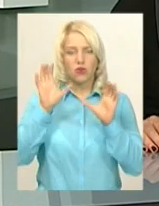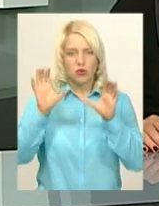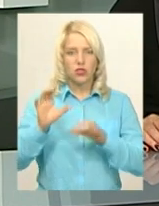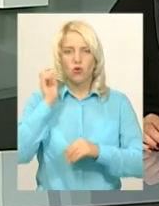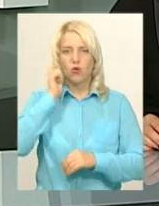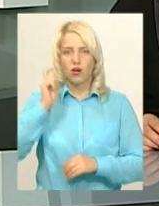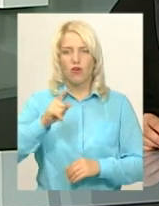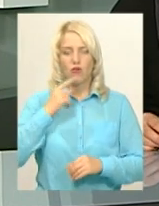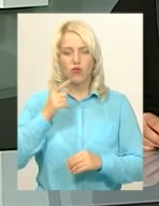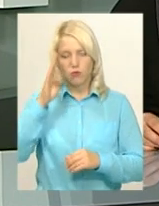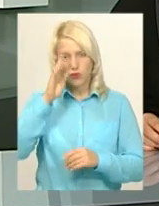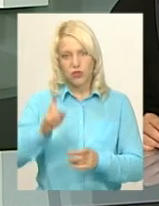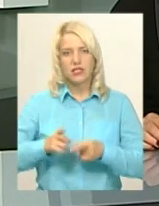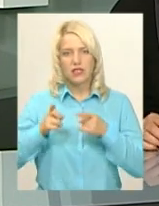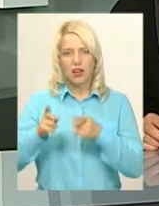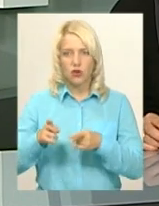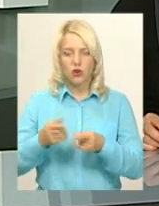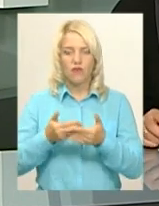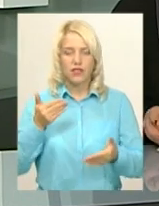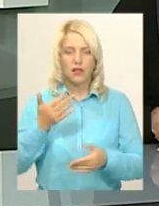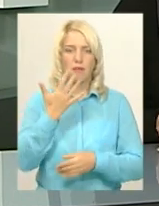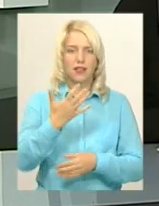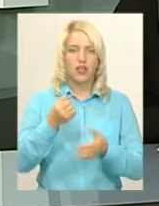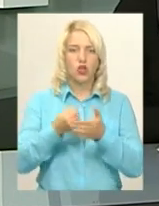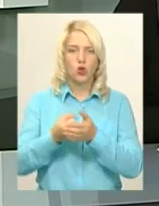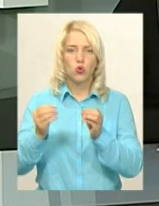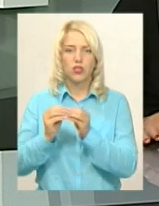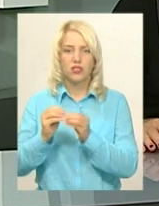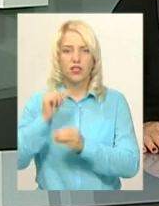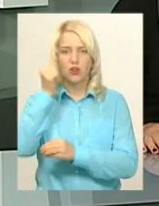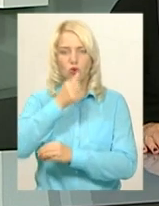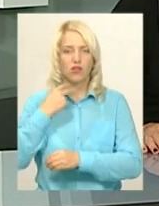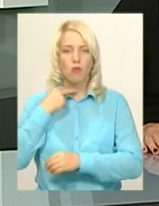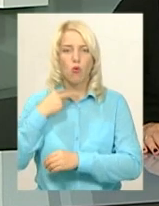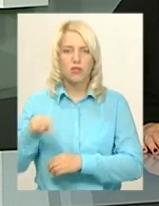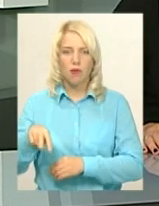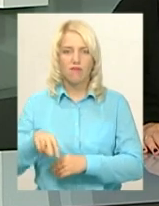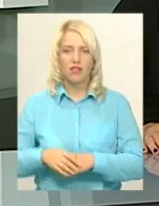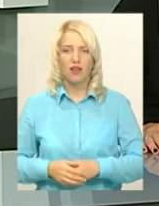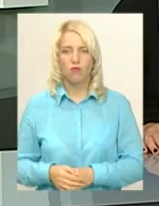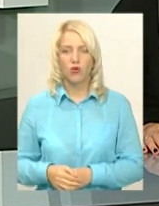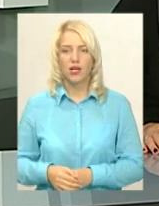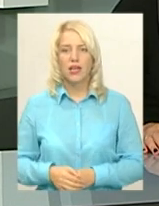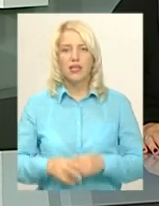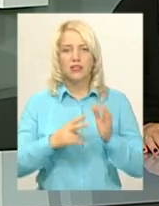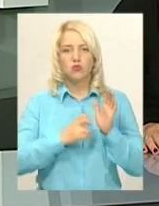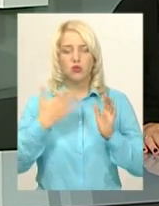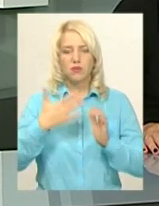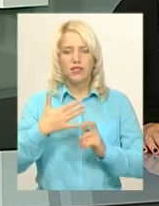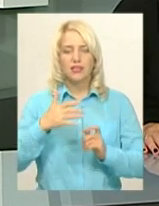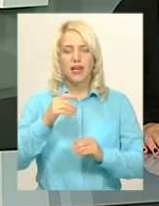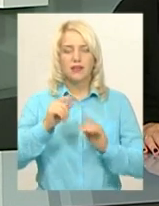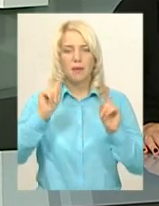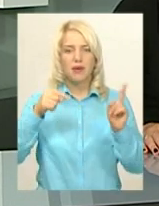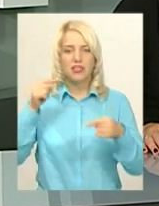України. Йому загрожує від 5 до 10 років позбавлення волі. 750 призовників з області підуть цієї